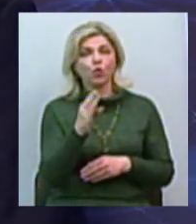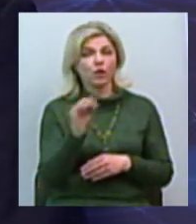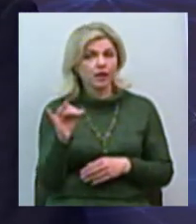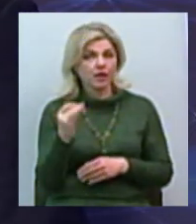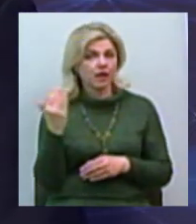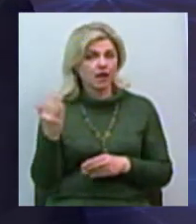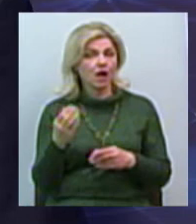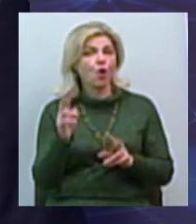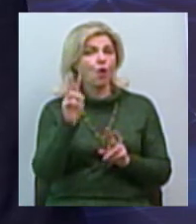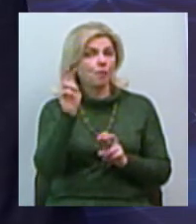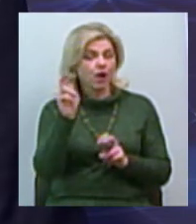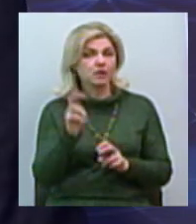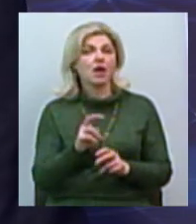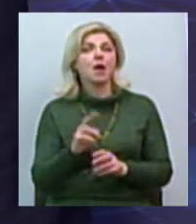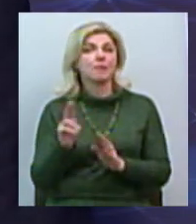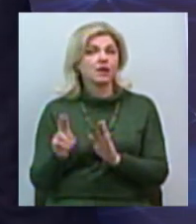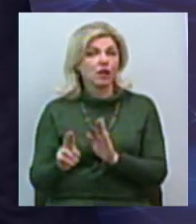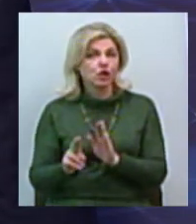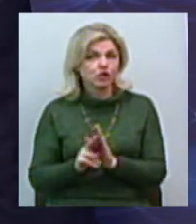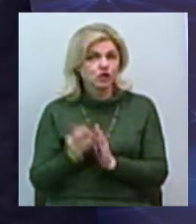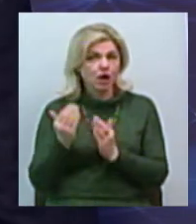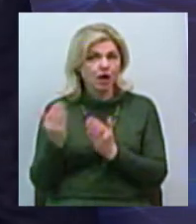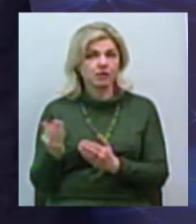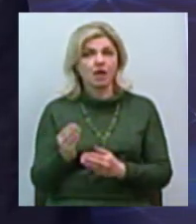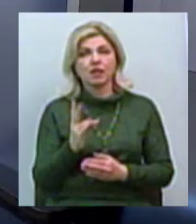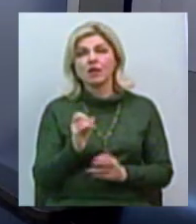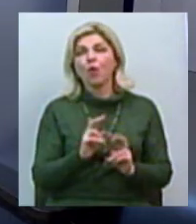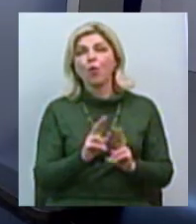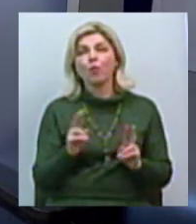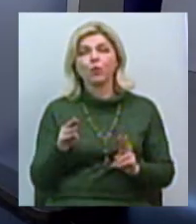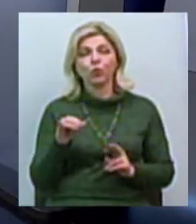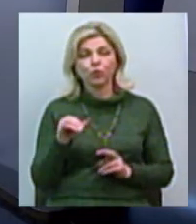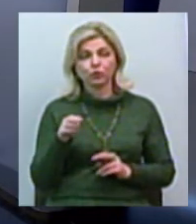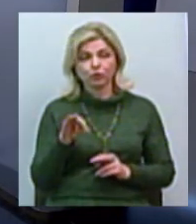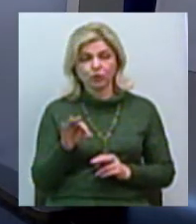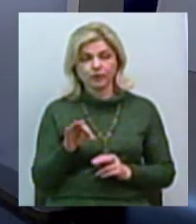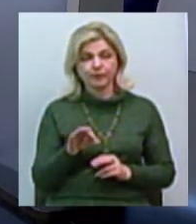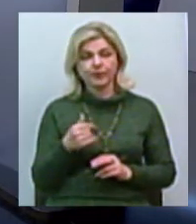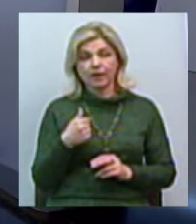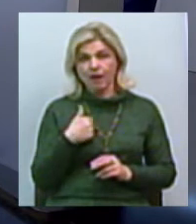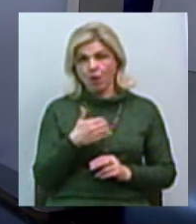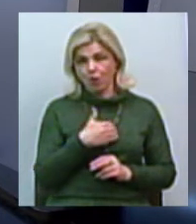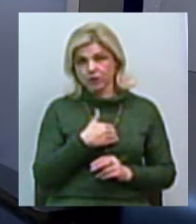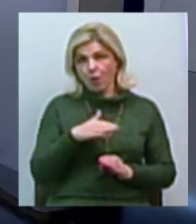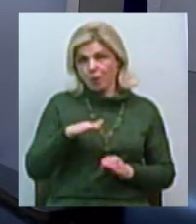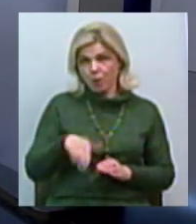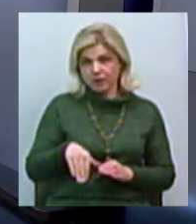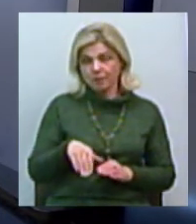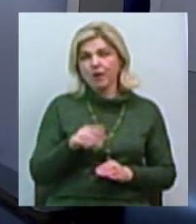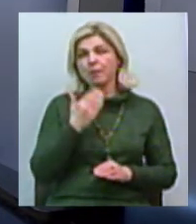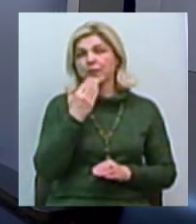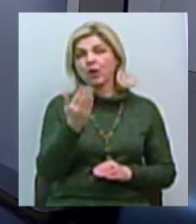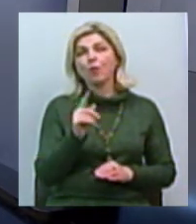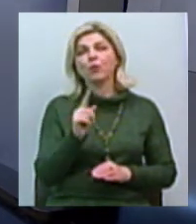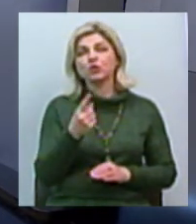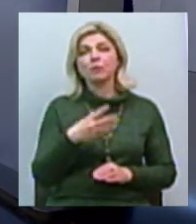діла, опосередно принадлежать, опять-таки, ні кому-нибудь… Ви буквально під великодом із запитань, которые я хотів поставити потім, про те, а чому, власне, ми всі